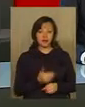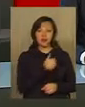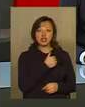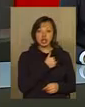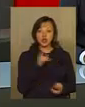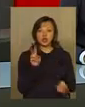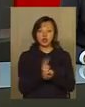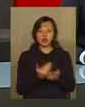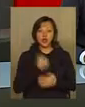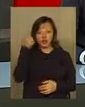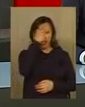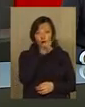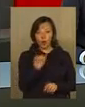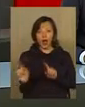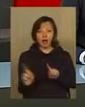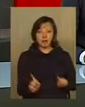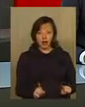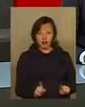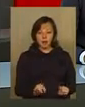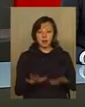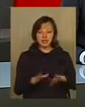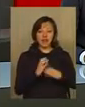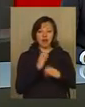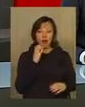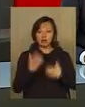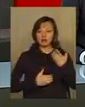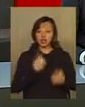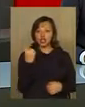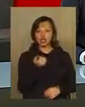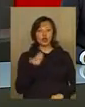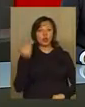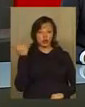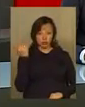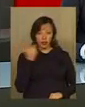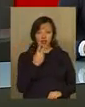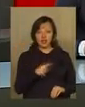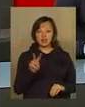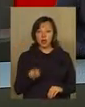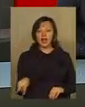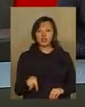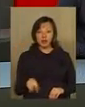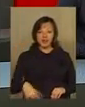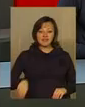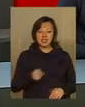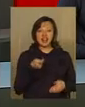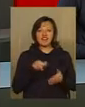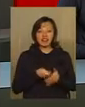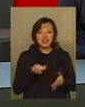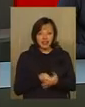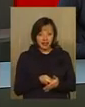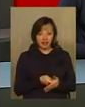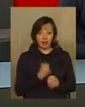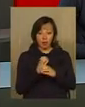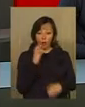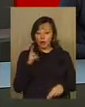Баджаючи зустріти Новий рік у Карпатах, про місця у вагонах мали б подбати ще тиждень тому. На 22 листопада усі квитки на потяги, що